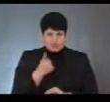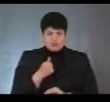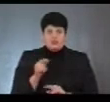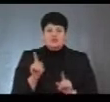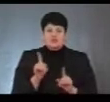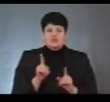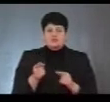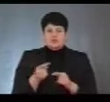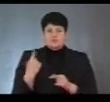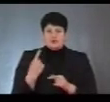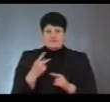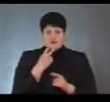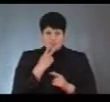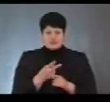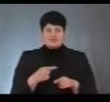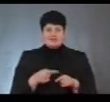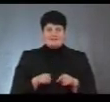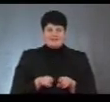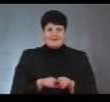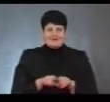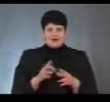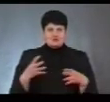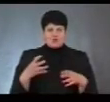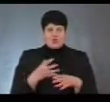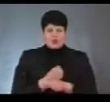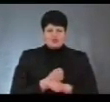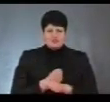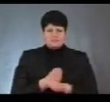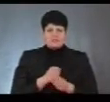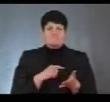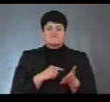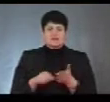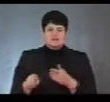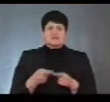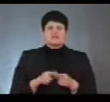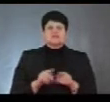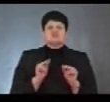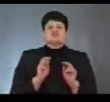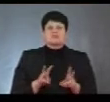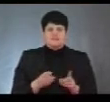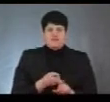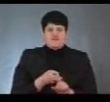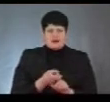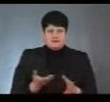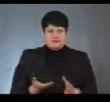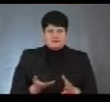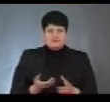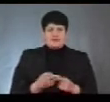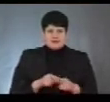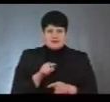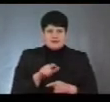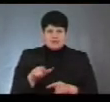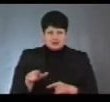Тернопільської області, чи бачите ви таке скорочення і ви були? З чим це пов'язано? Тобто, це ті виборці, які